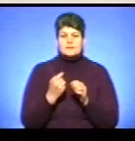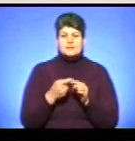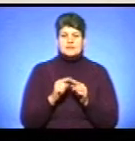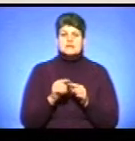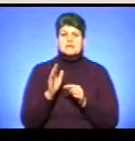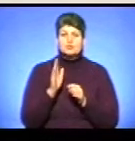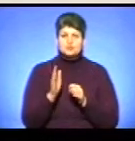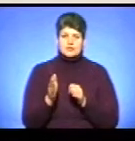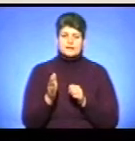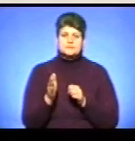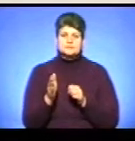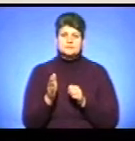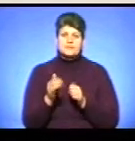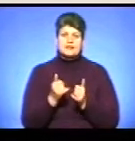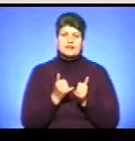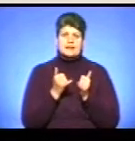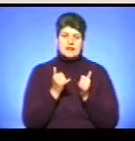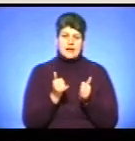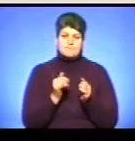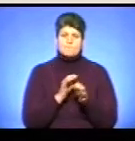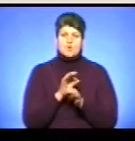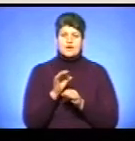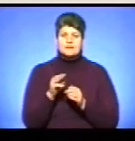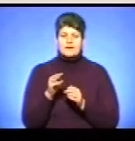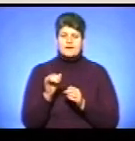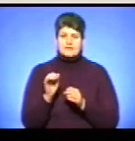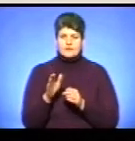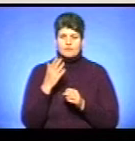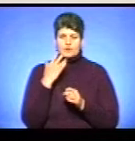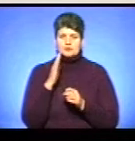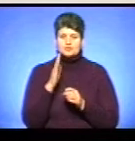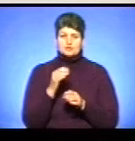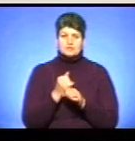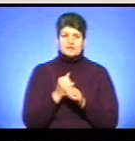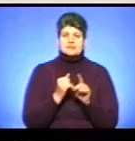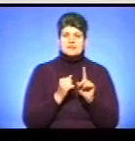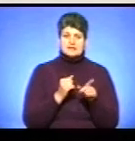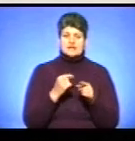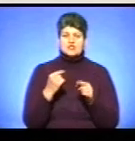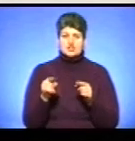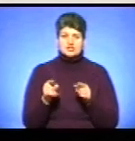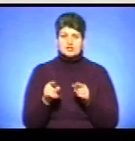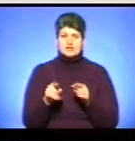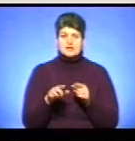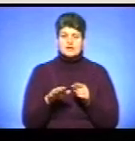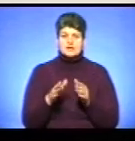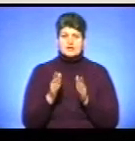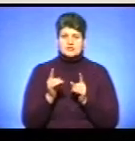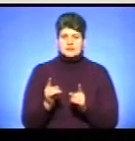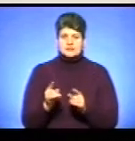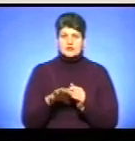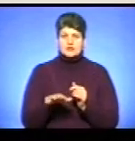для проєктантів, коли буде робитися та чи інша ділянка дороги, той чи інший